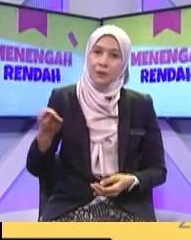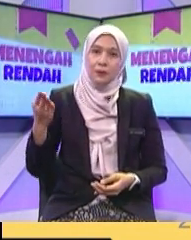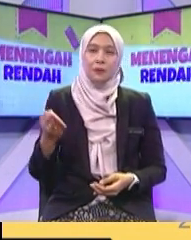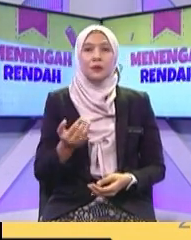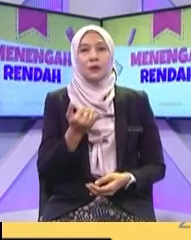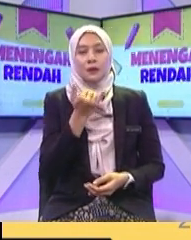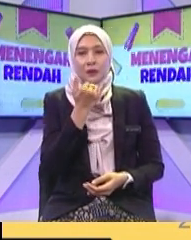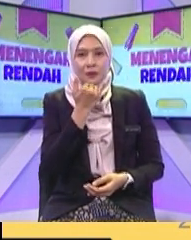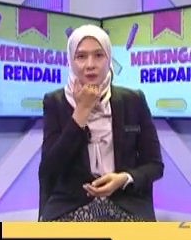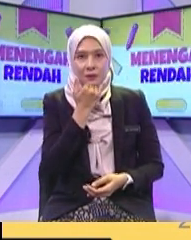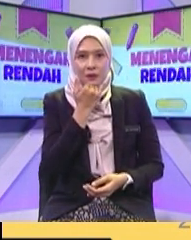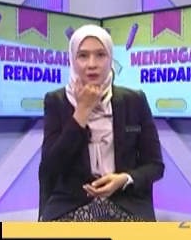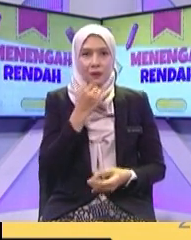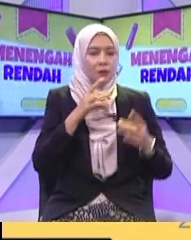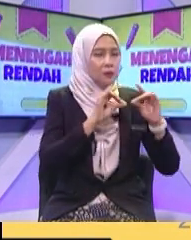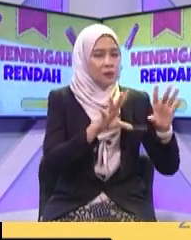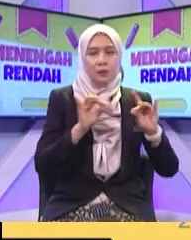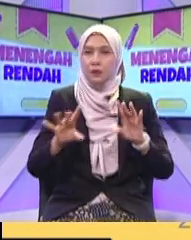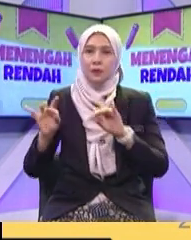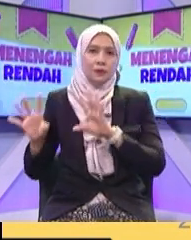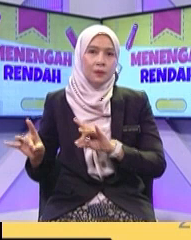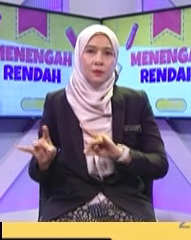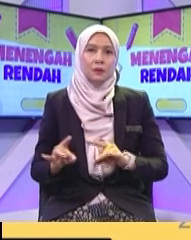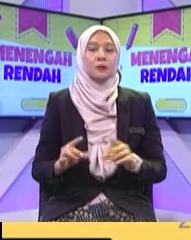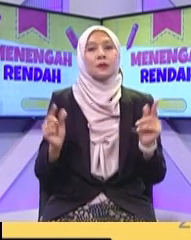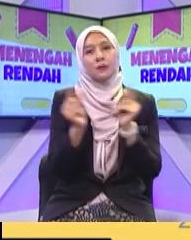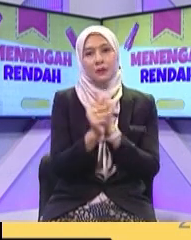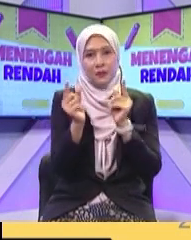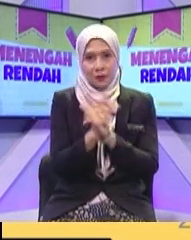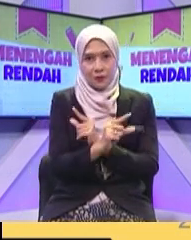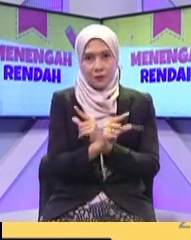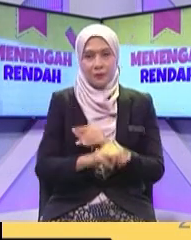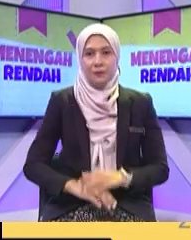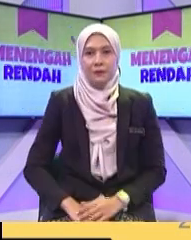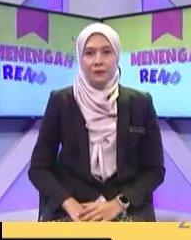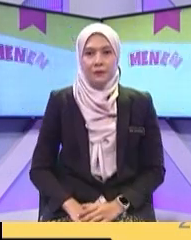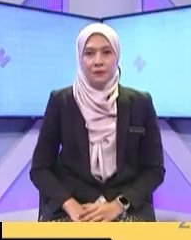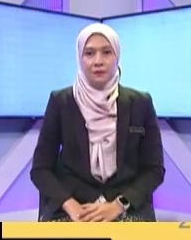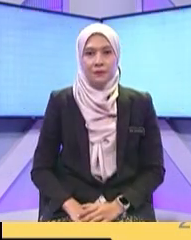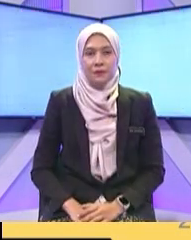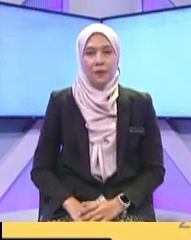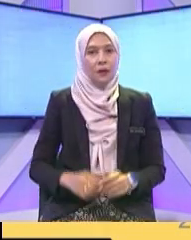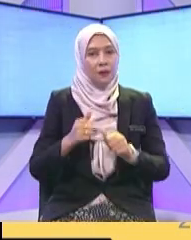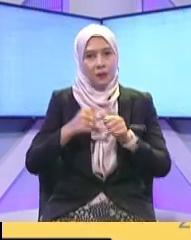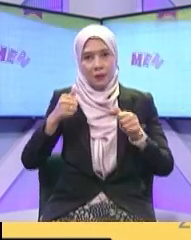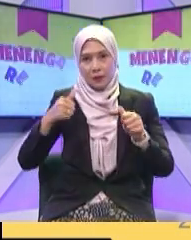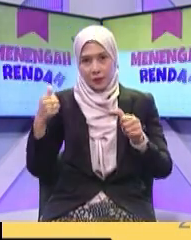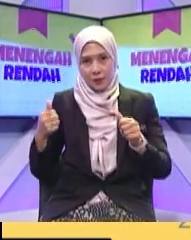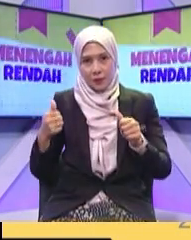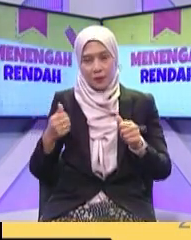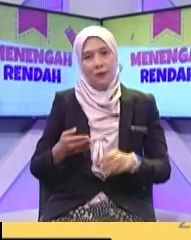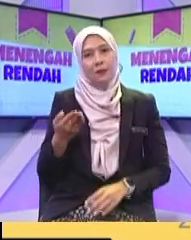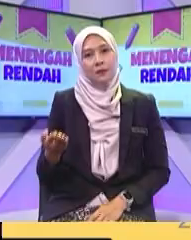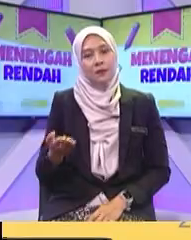jangan menghasut orang lain yang seterusnya adalah elakkan daripada menyentuh isu-isu sensitif yang melanggar undang-undang dan